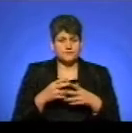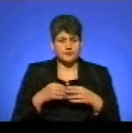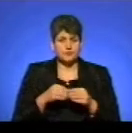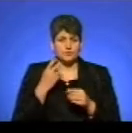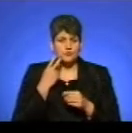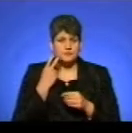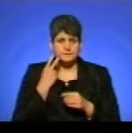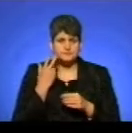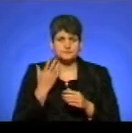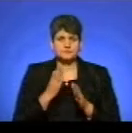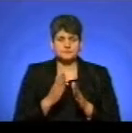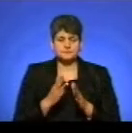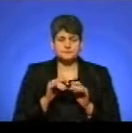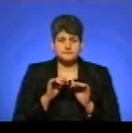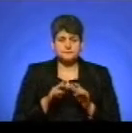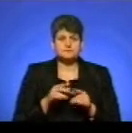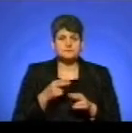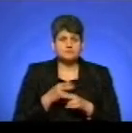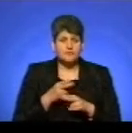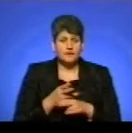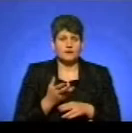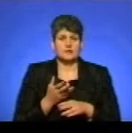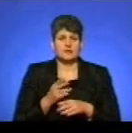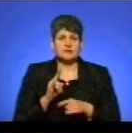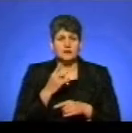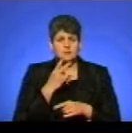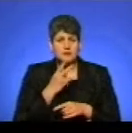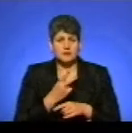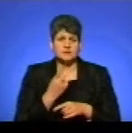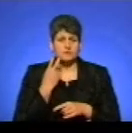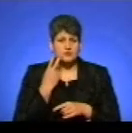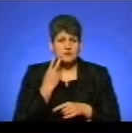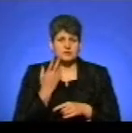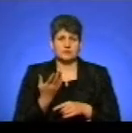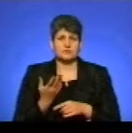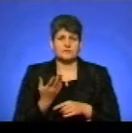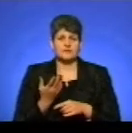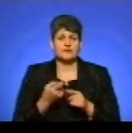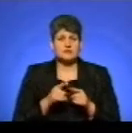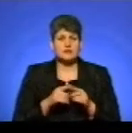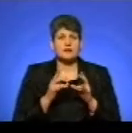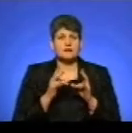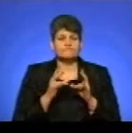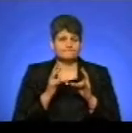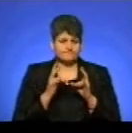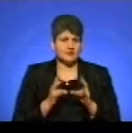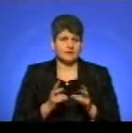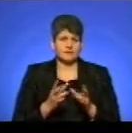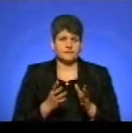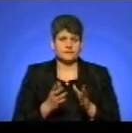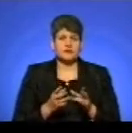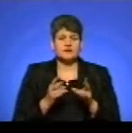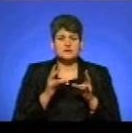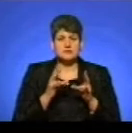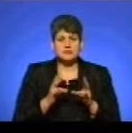систематичні дії, які шкодять, і дитина це бачить постійно. Це травма. З травмою